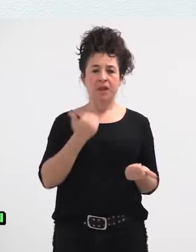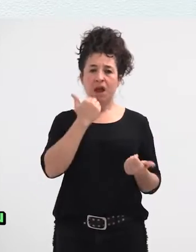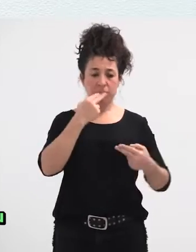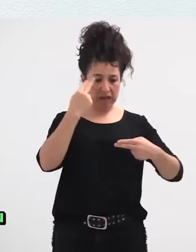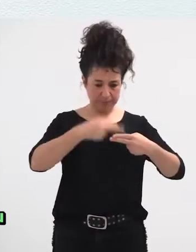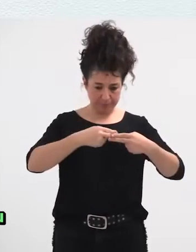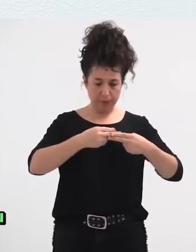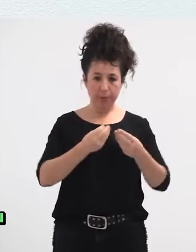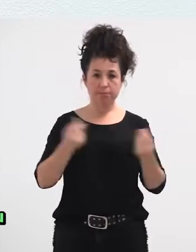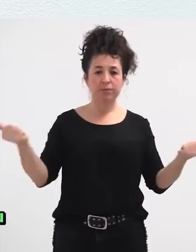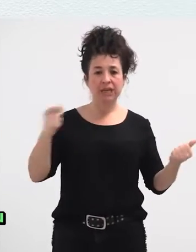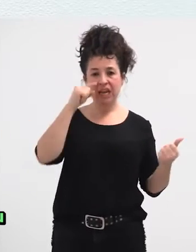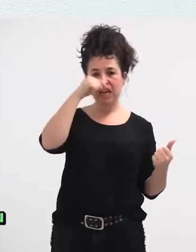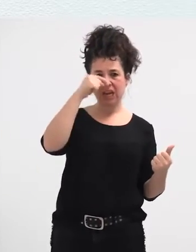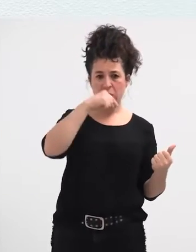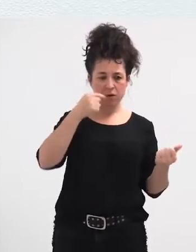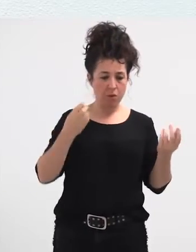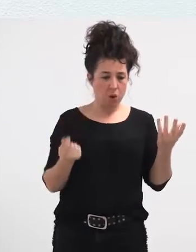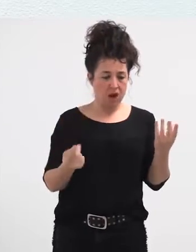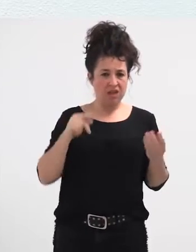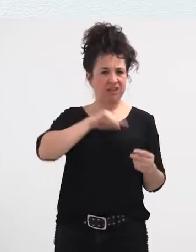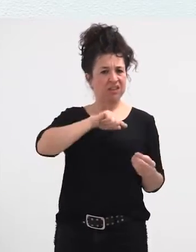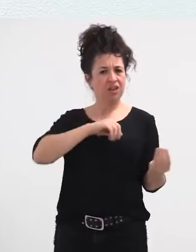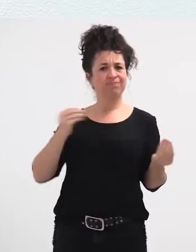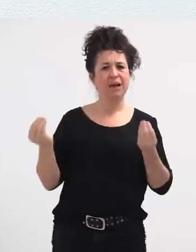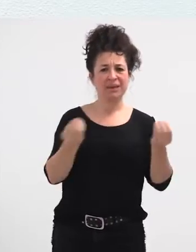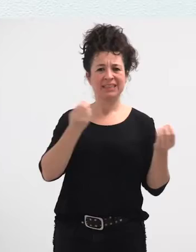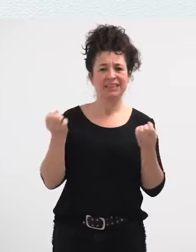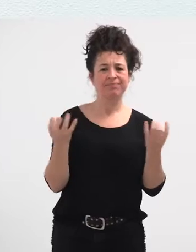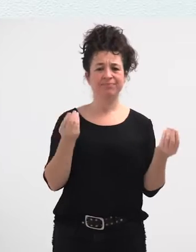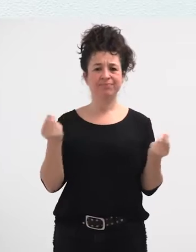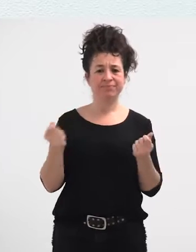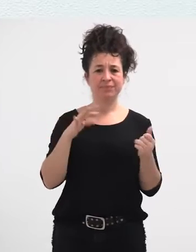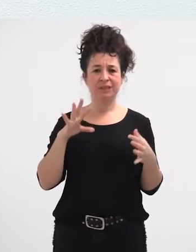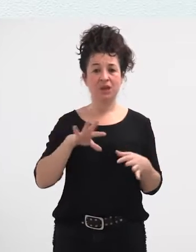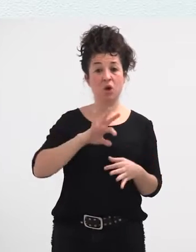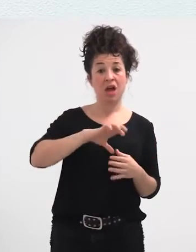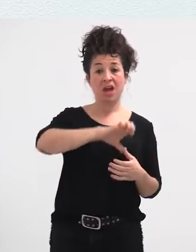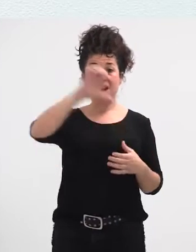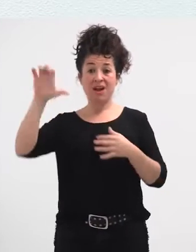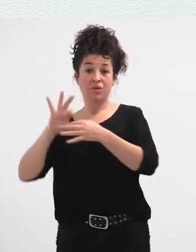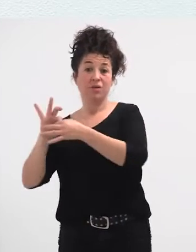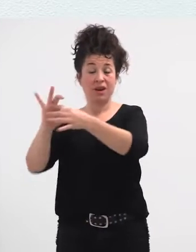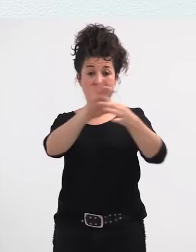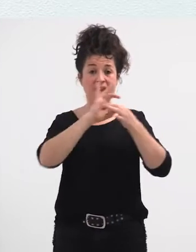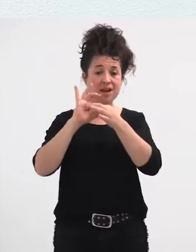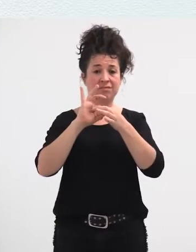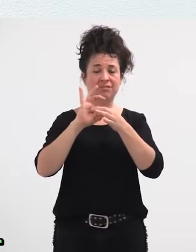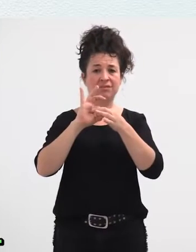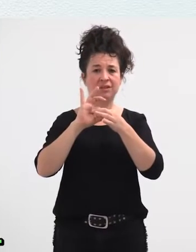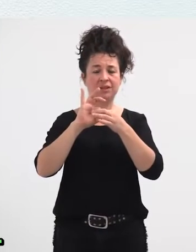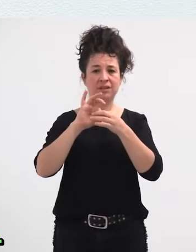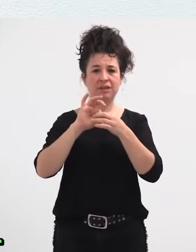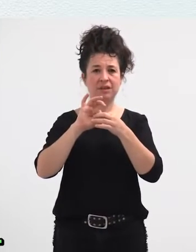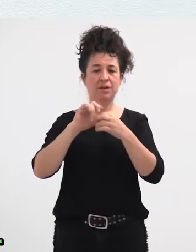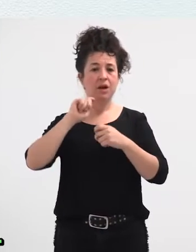aduanak erortzeak irunen sortzen du olako ezin egon bat, Europako batasonean sartzeak ondarribian sortzen du